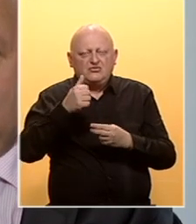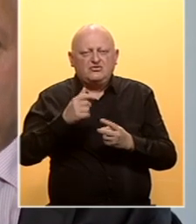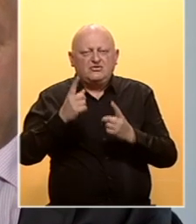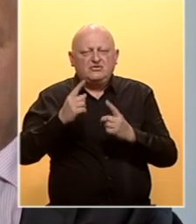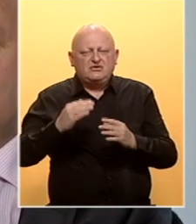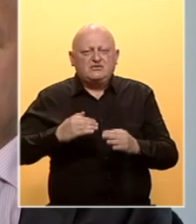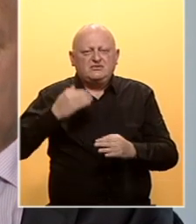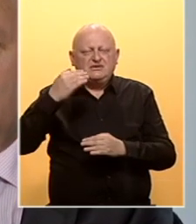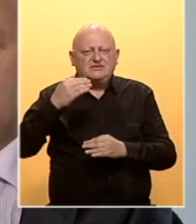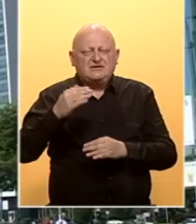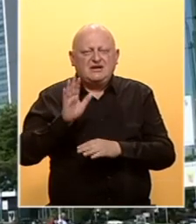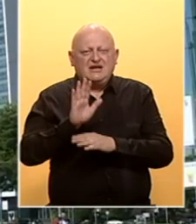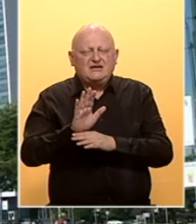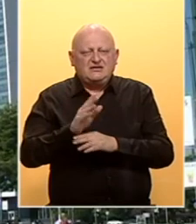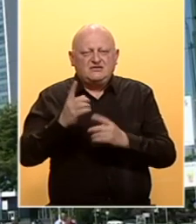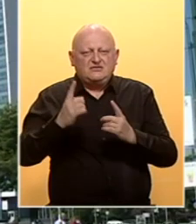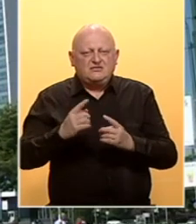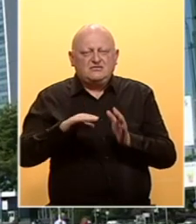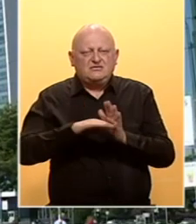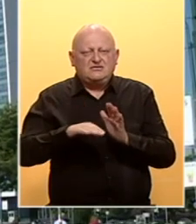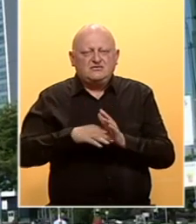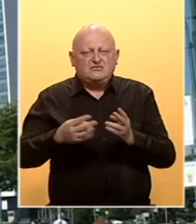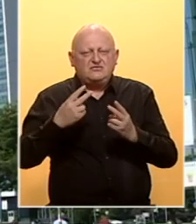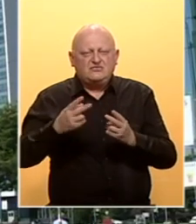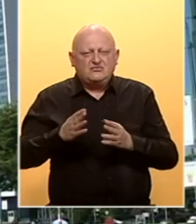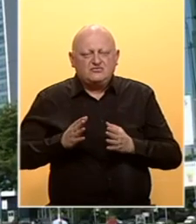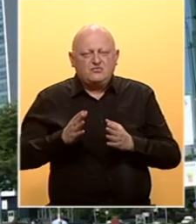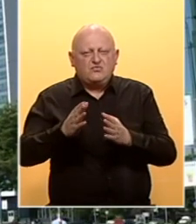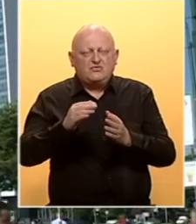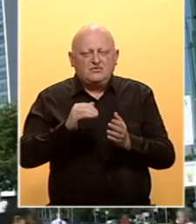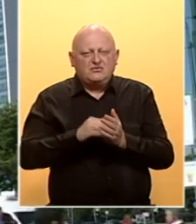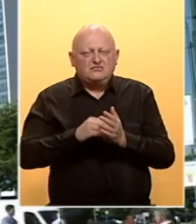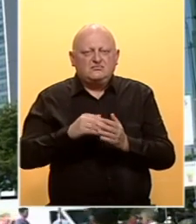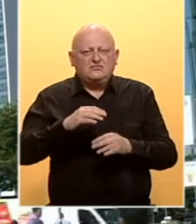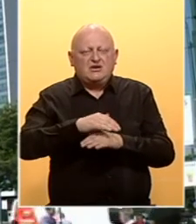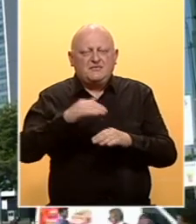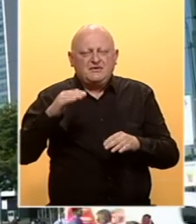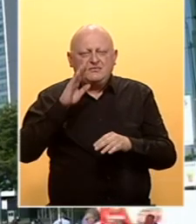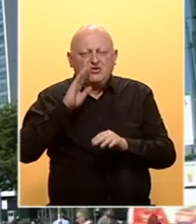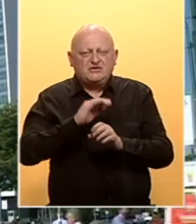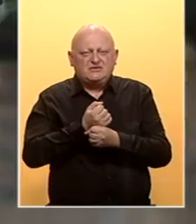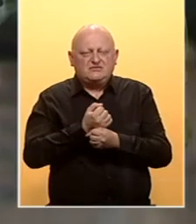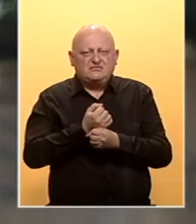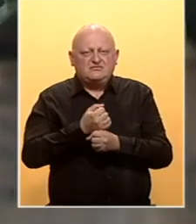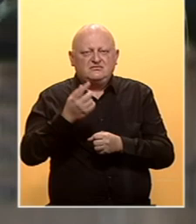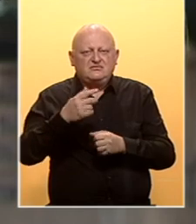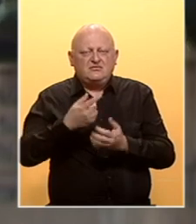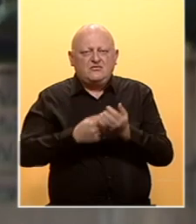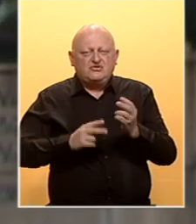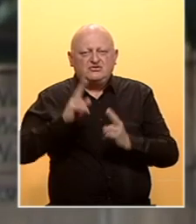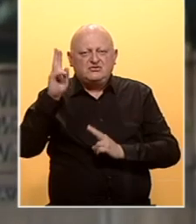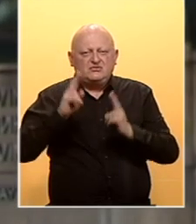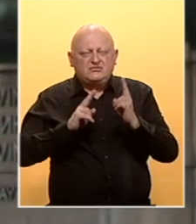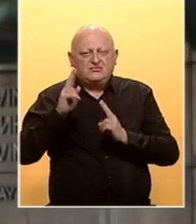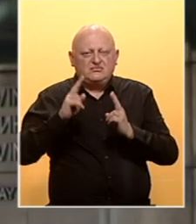iznad kandidatskog statusa. Zakone koje su važne na Evropskom putu trebao bi donositi parlament BiH. Na posljednjoj sjednici parlamenta